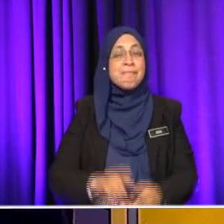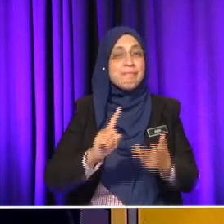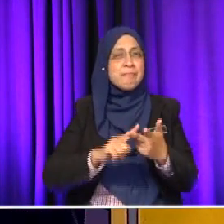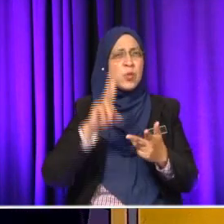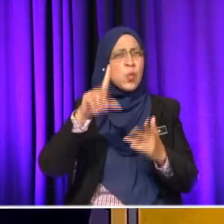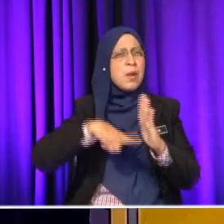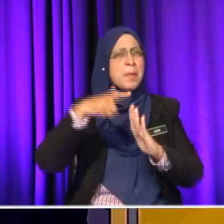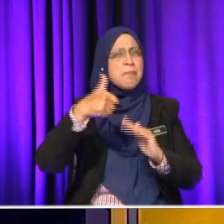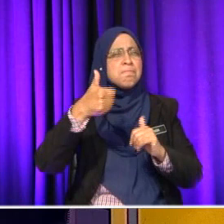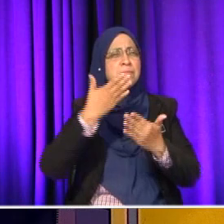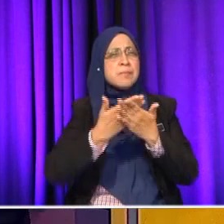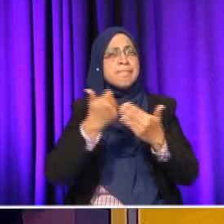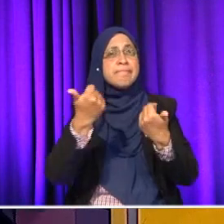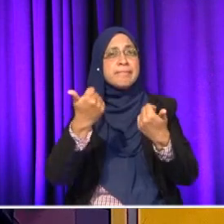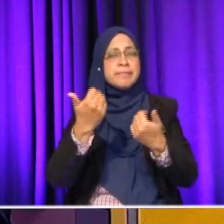itu. Dua kelebihan.